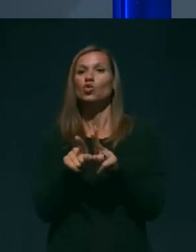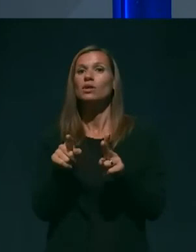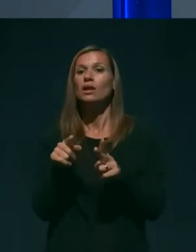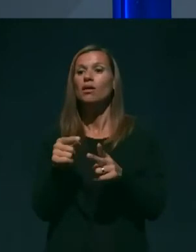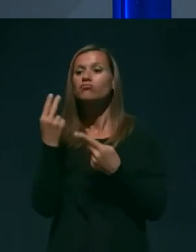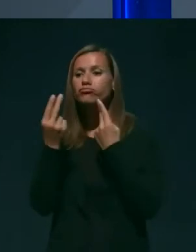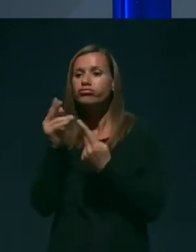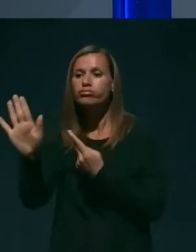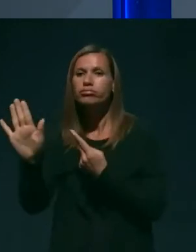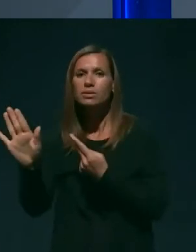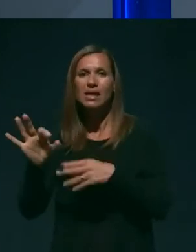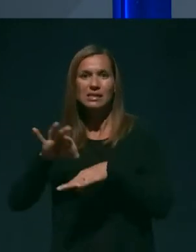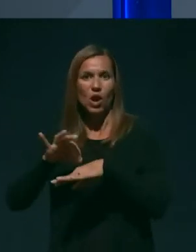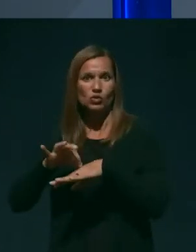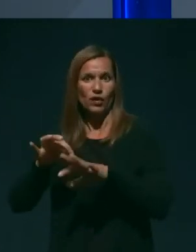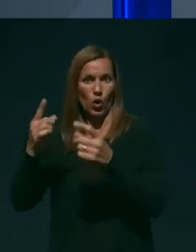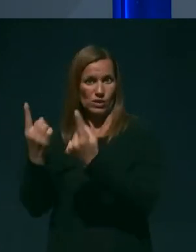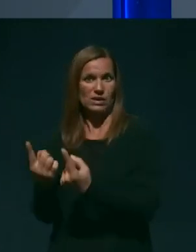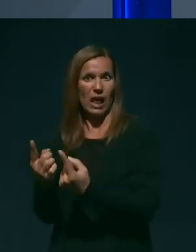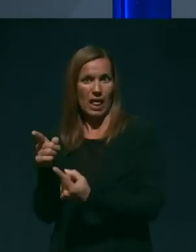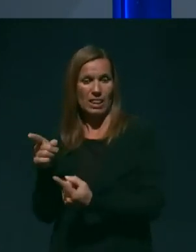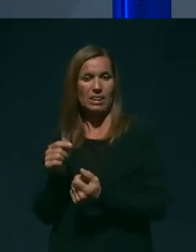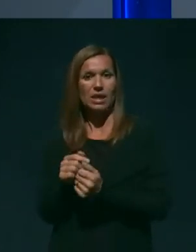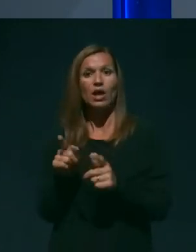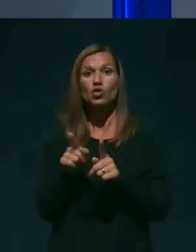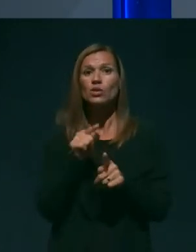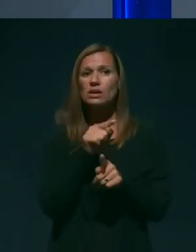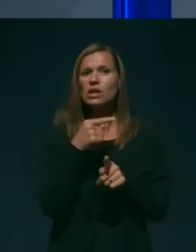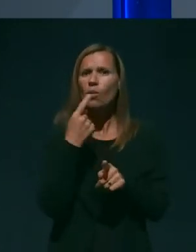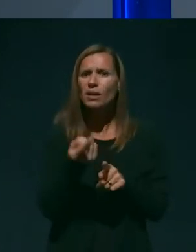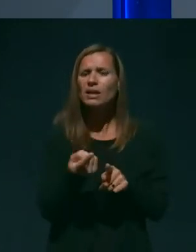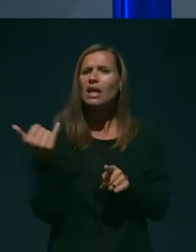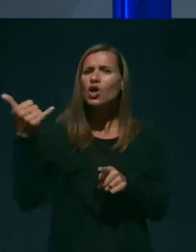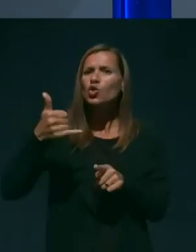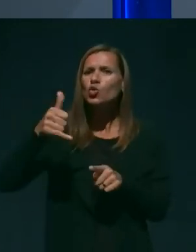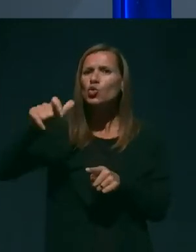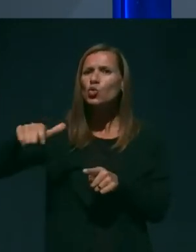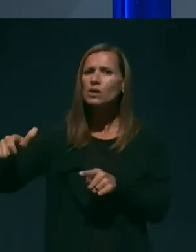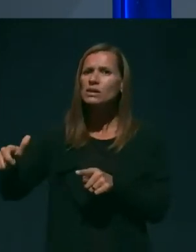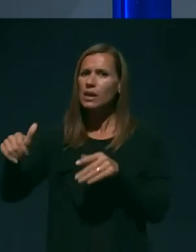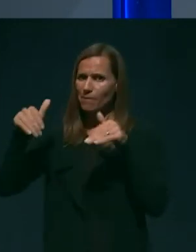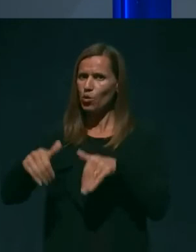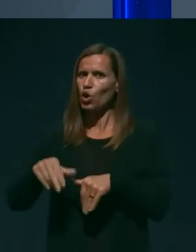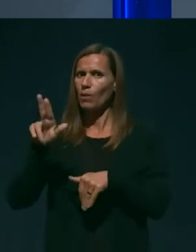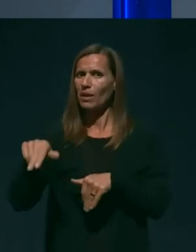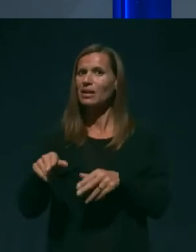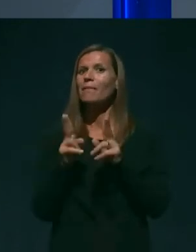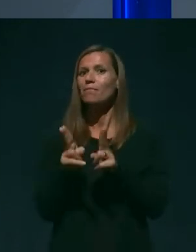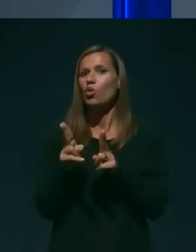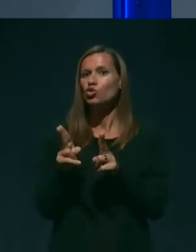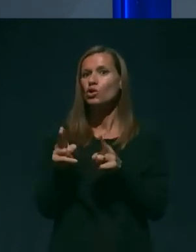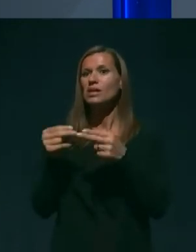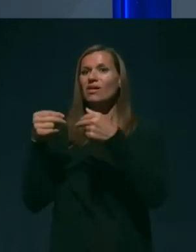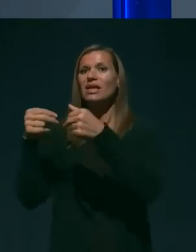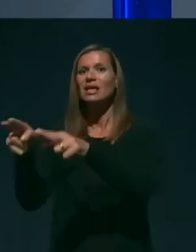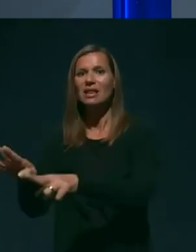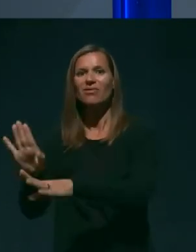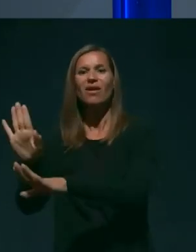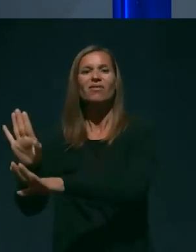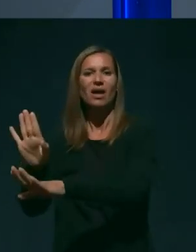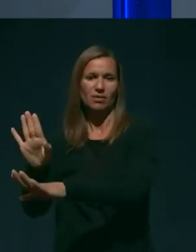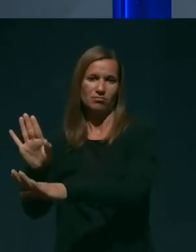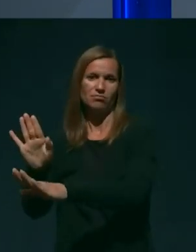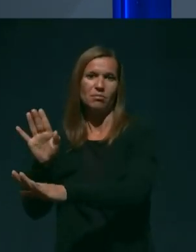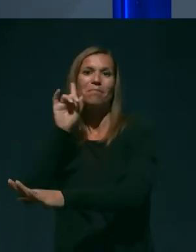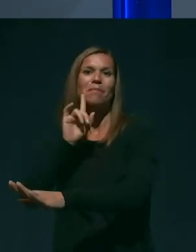pa omenili ste tudi to, da tujci morajo imeti možnost vrnitve v matično državo. Na kak